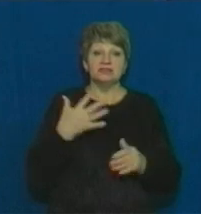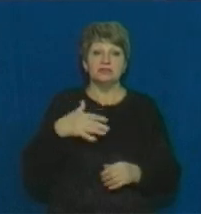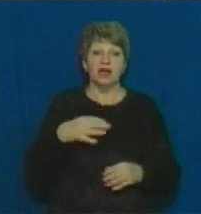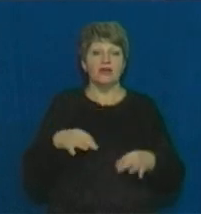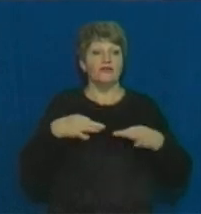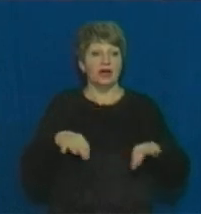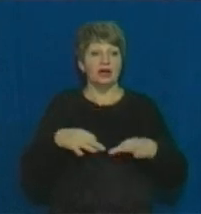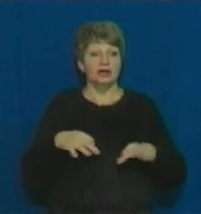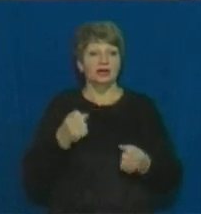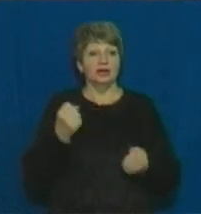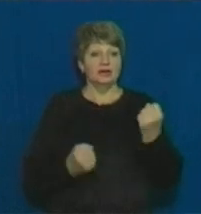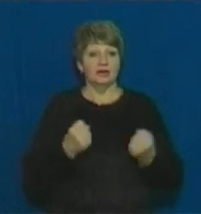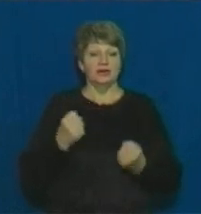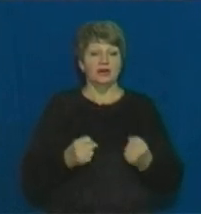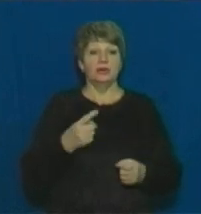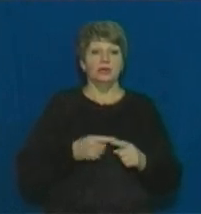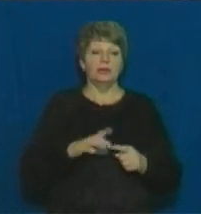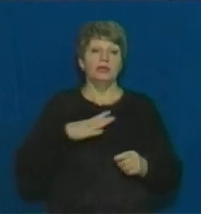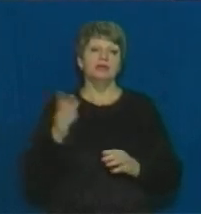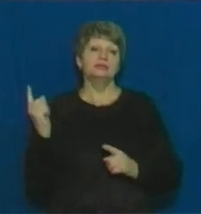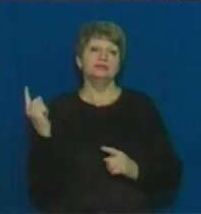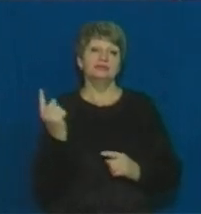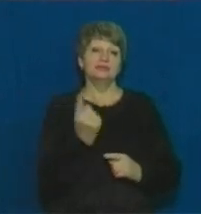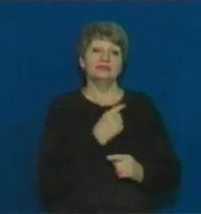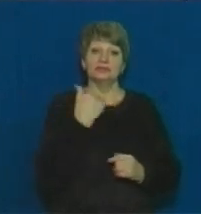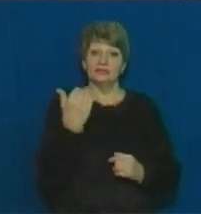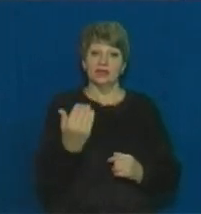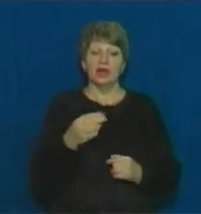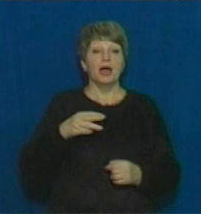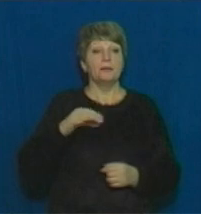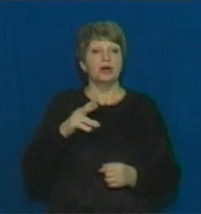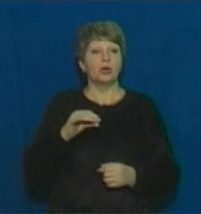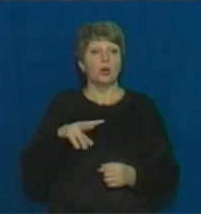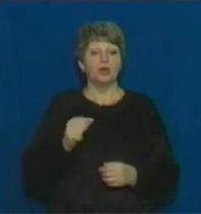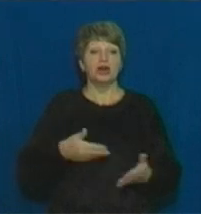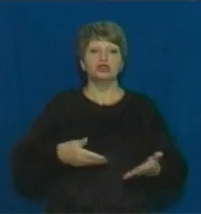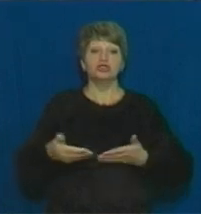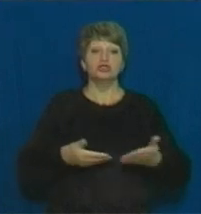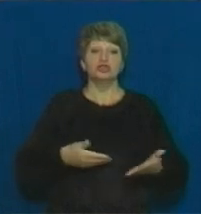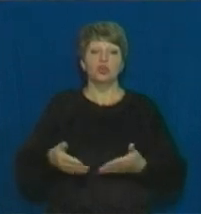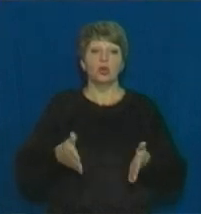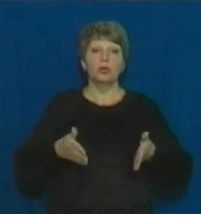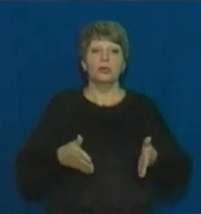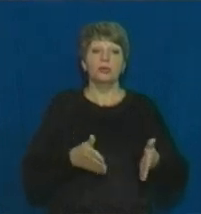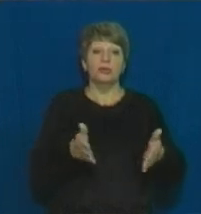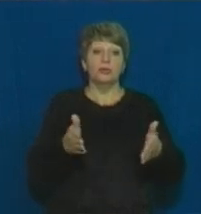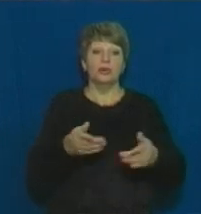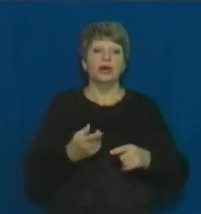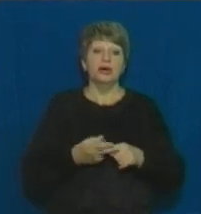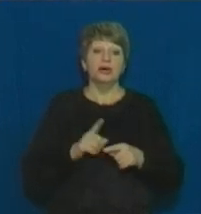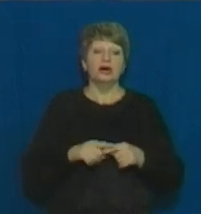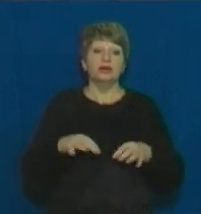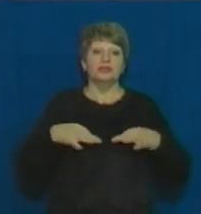автомобіля ВАЗ-2106 рухався з того боку. В цей час Микола Згуровський йшов обабіч дороги в попутньому напрямку.